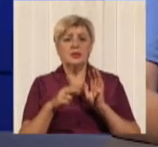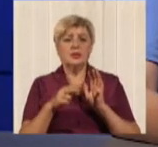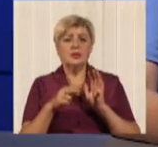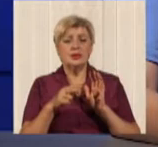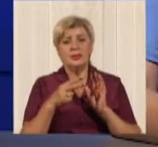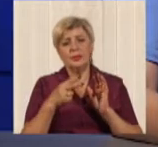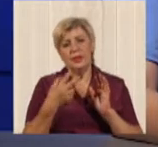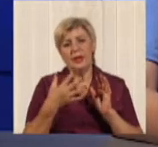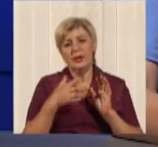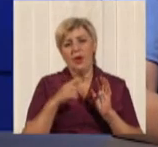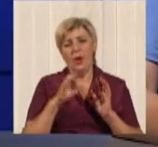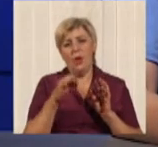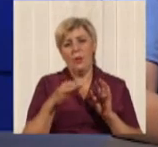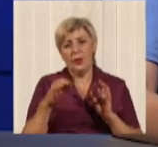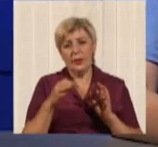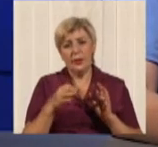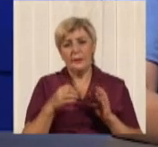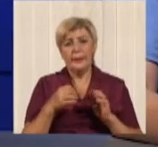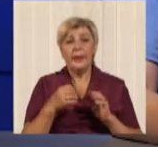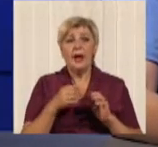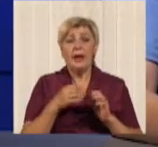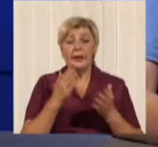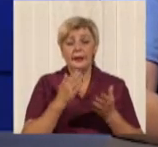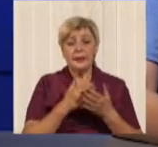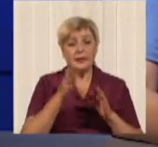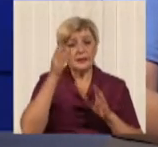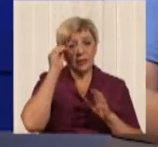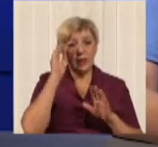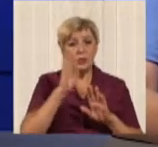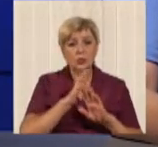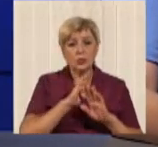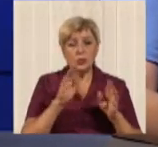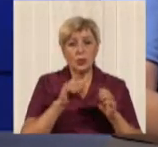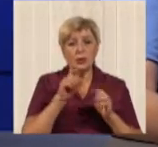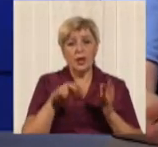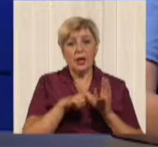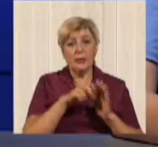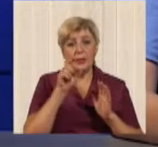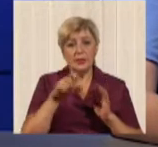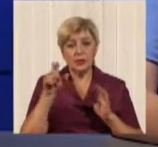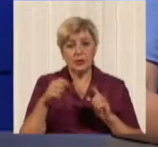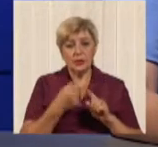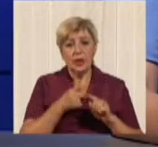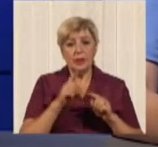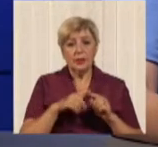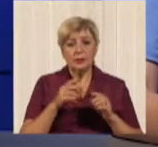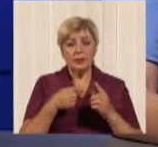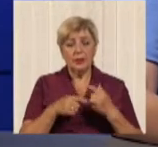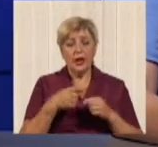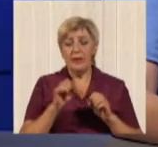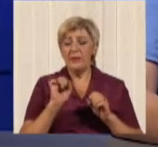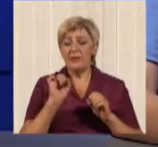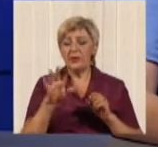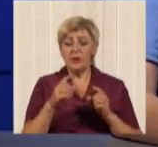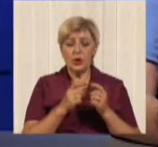нюанса. Перший нюанс – це неучтені пасажири. Це ті пасажири, які відважають билет, або ті, які віддають кондуктору, в принципі не беруть билет.